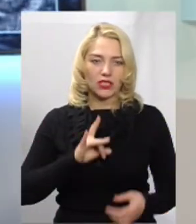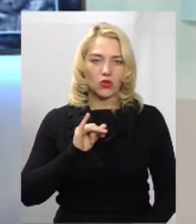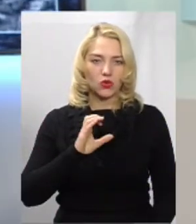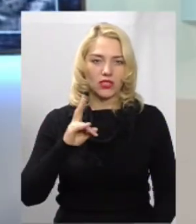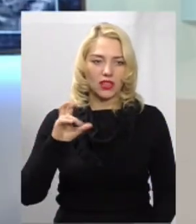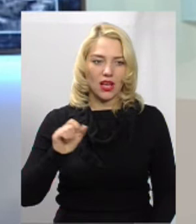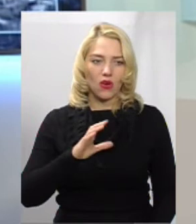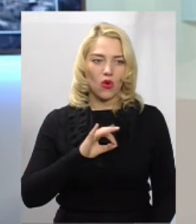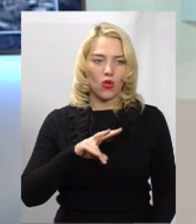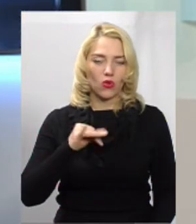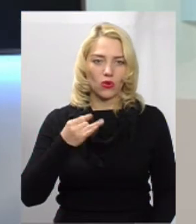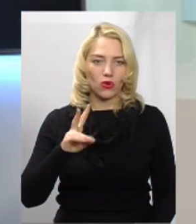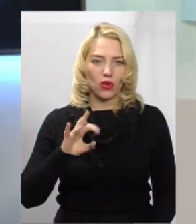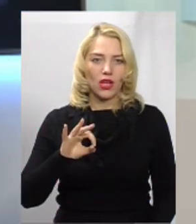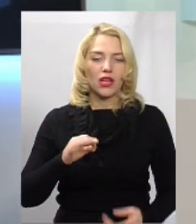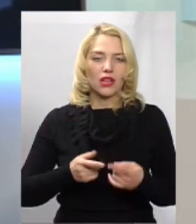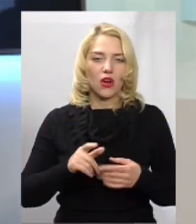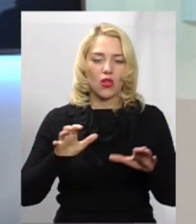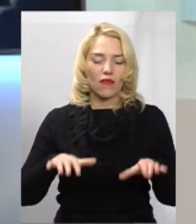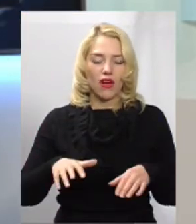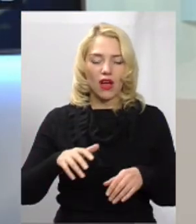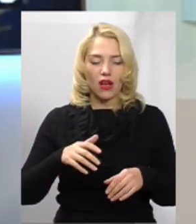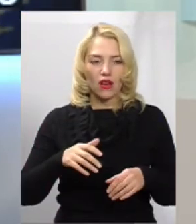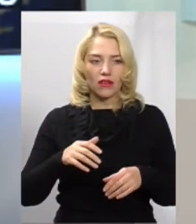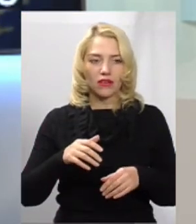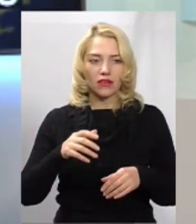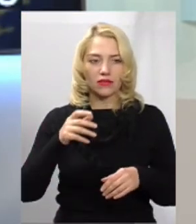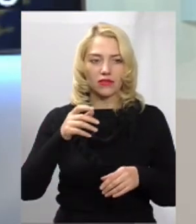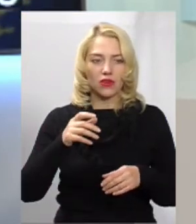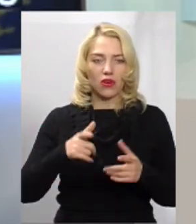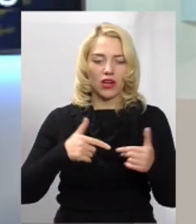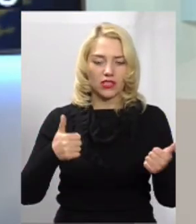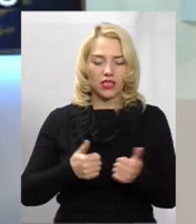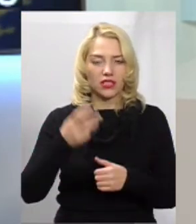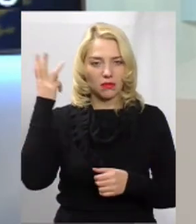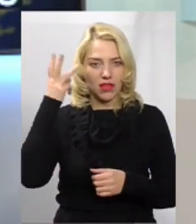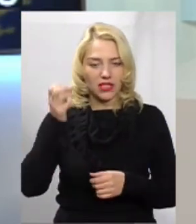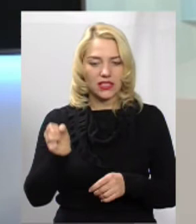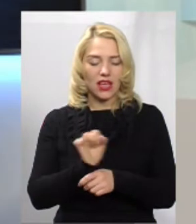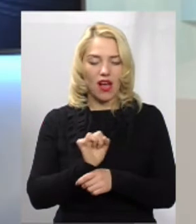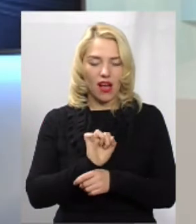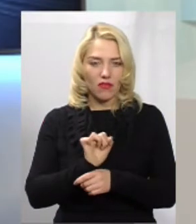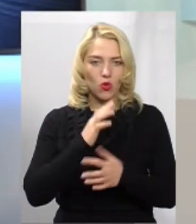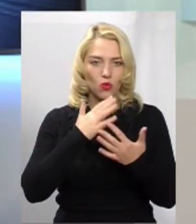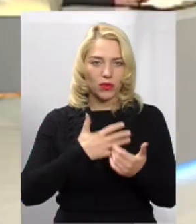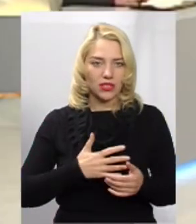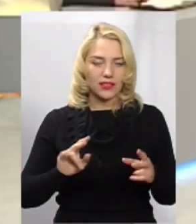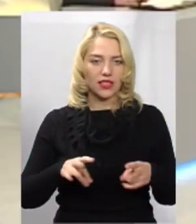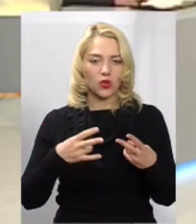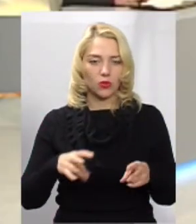Огойко, голова громадської організації «Хмельницький автолюбительський клуб», скорочено «Халк». Доброго вечора, панове!